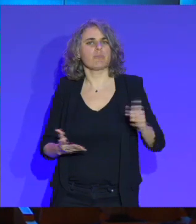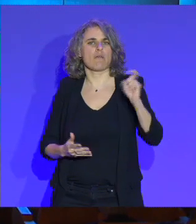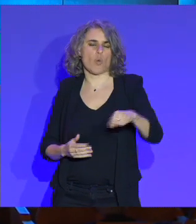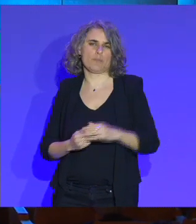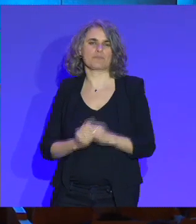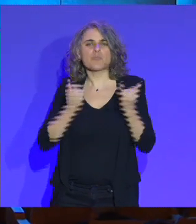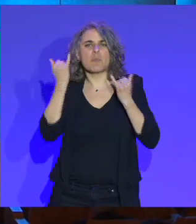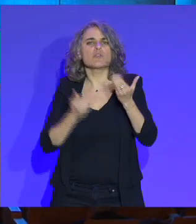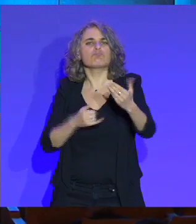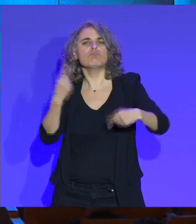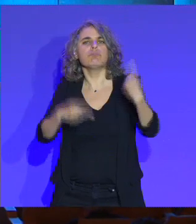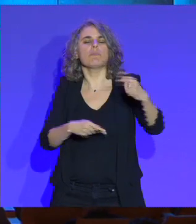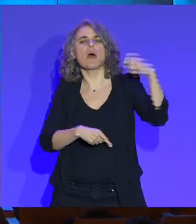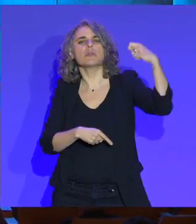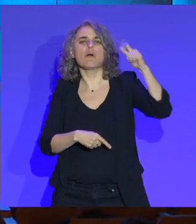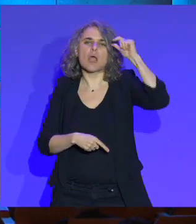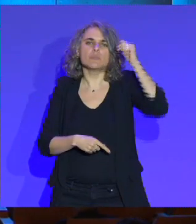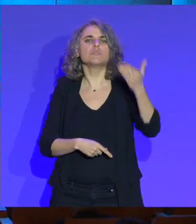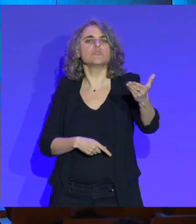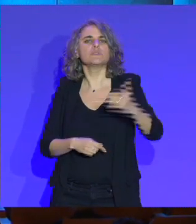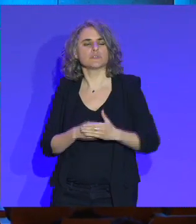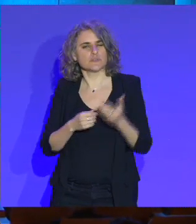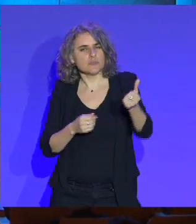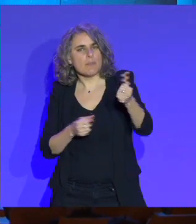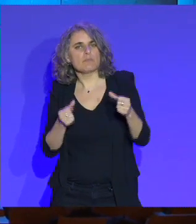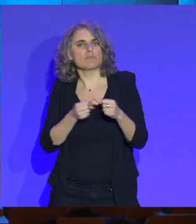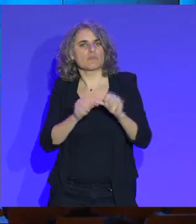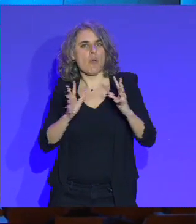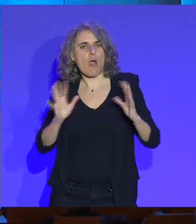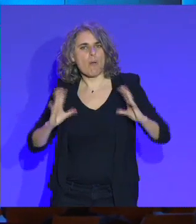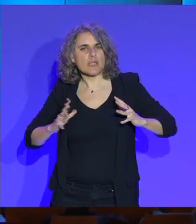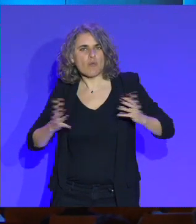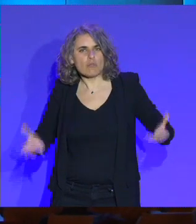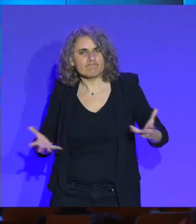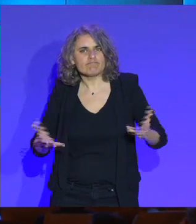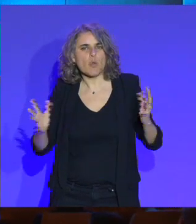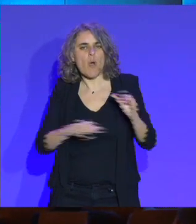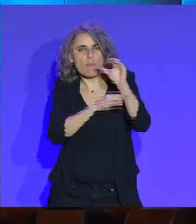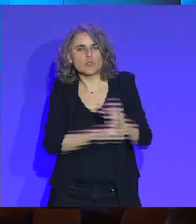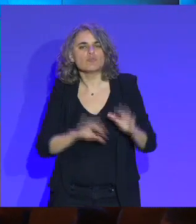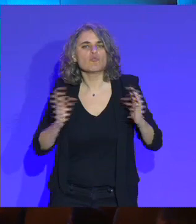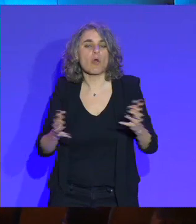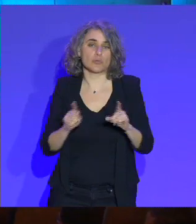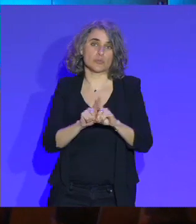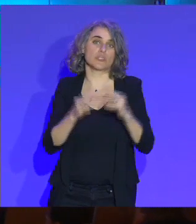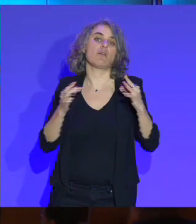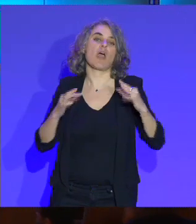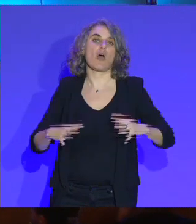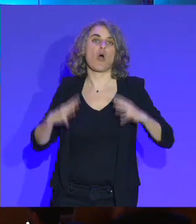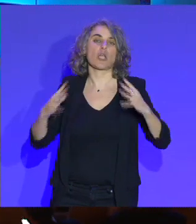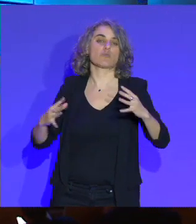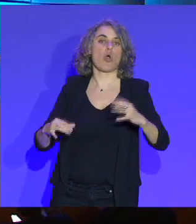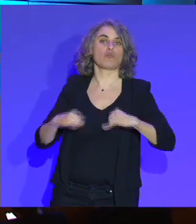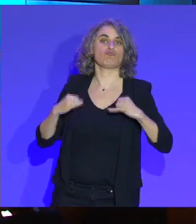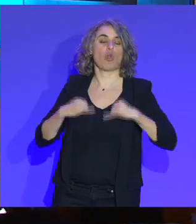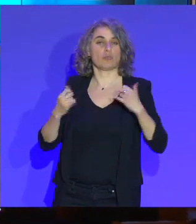vous êtes élu président de la République, quelles mesures vous porterez pour ces bénévoles et ce bénévolat ? Et plus particulièrement sur l'engagement bénévole